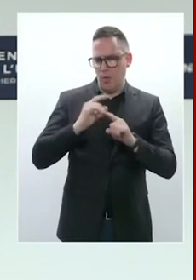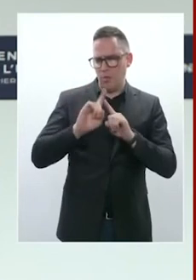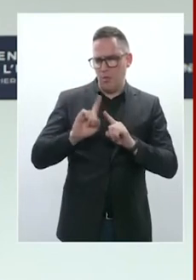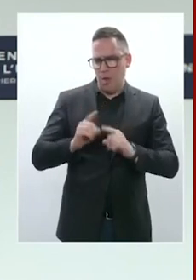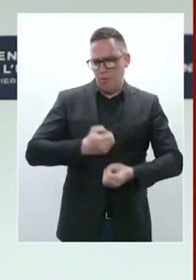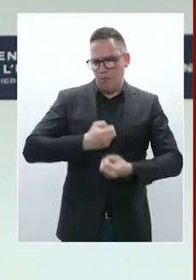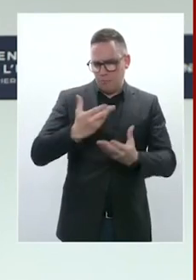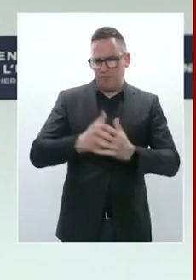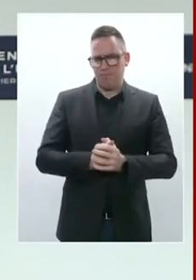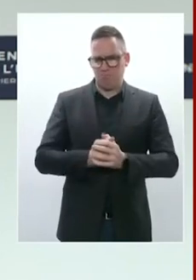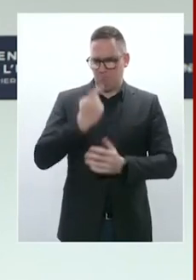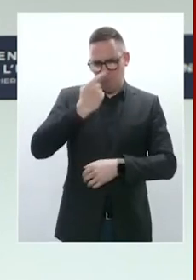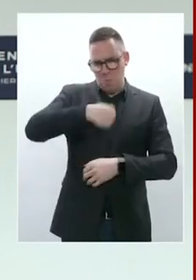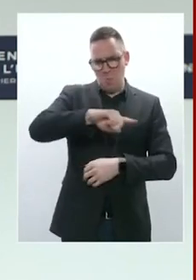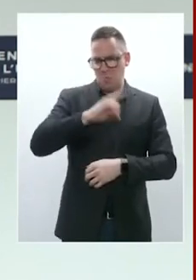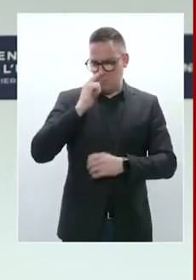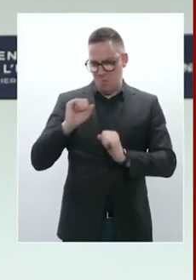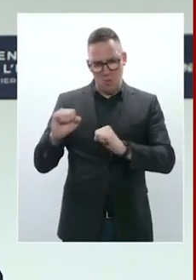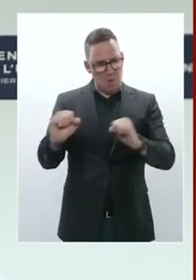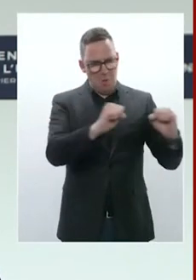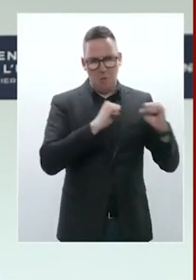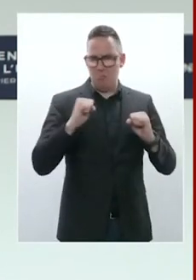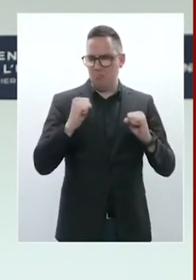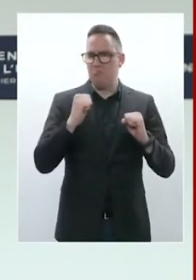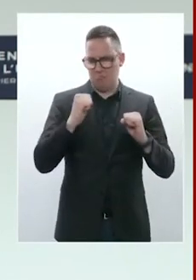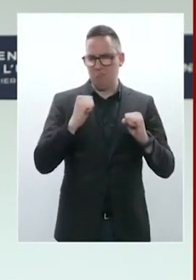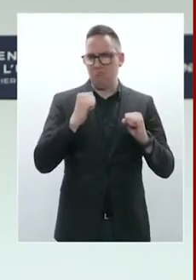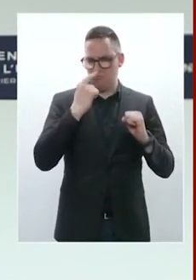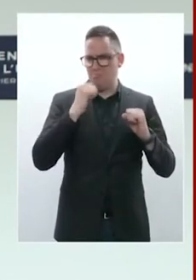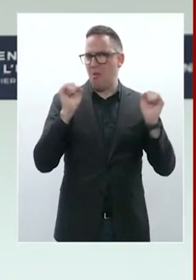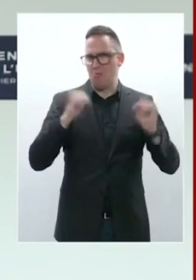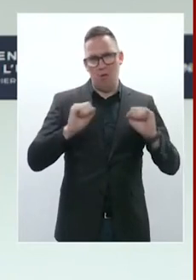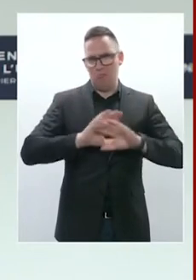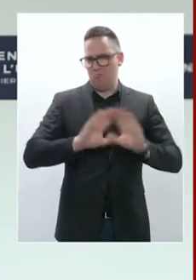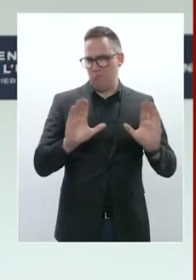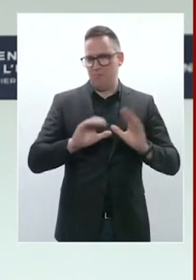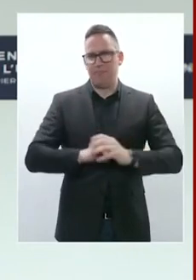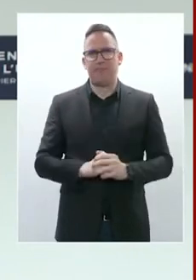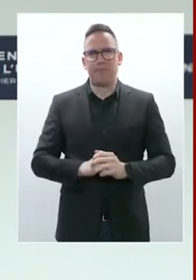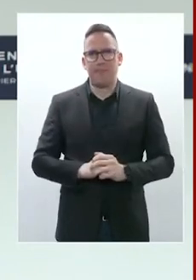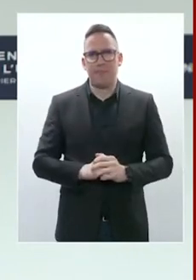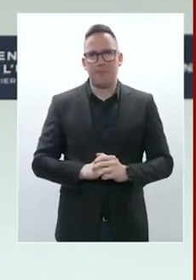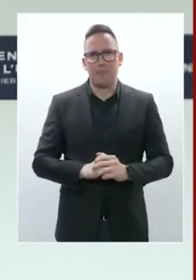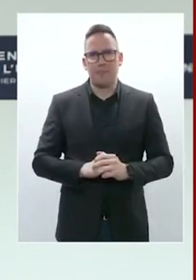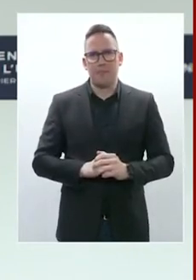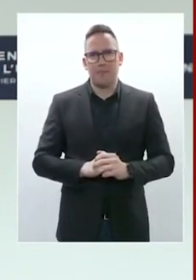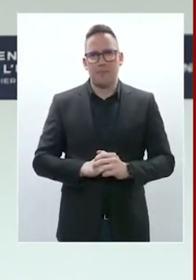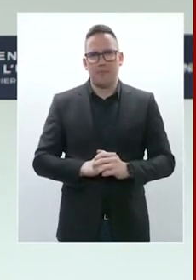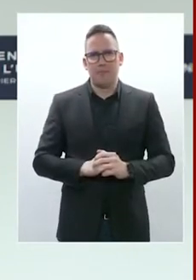entre tous les Etats qui étaient présents ce soir. Nous avons entendu ensuite la demande du président Zelensky,